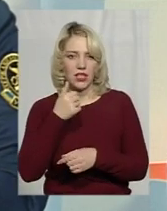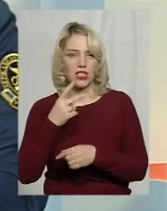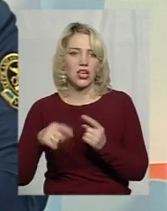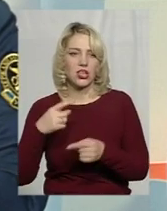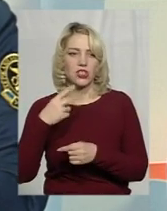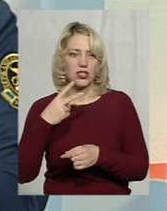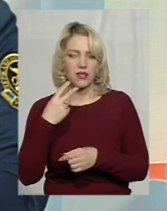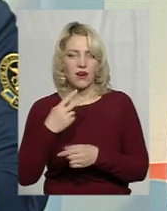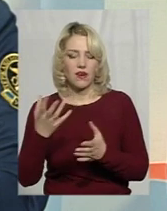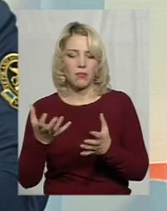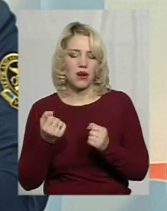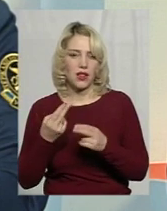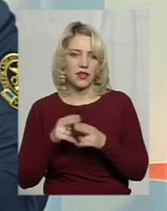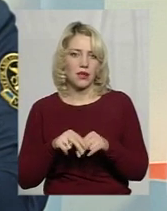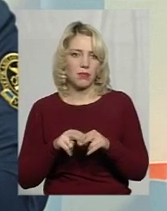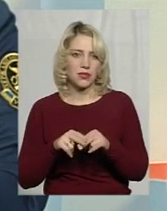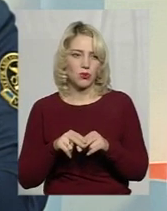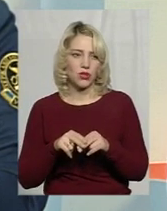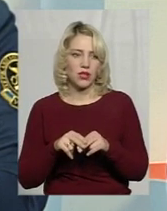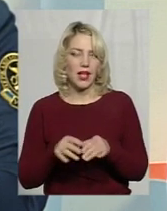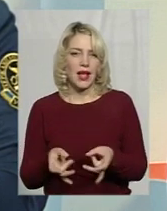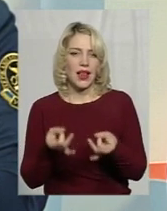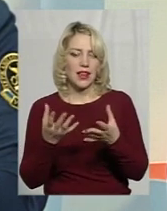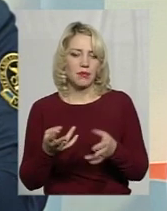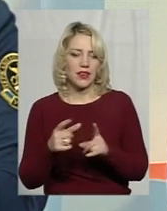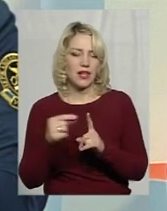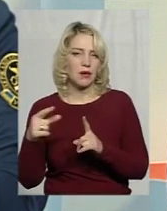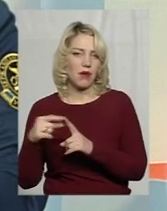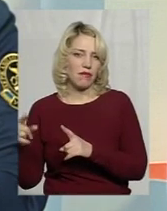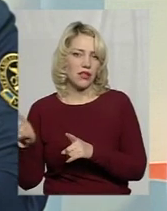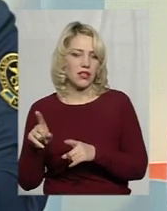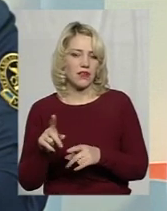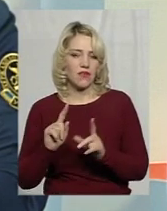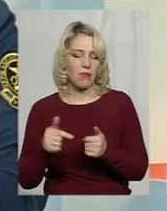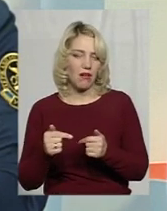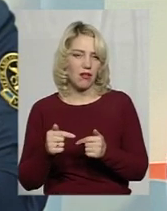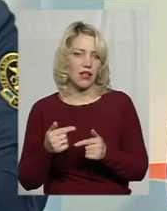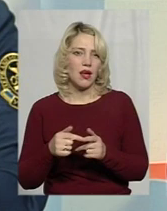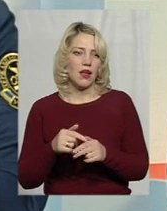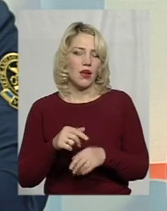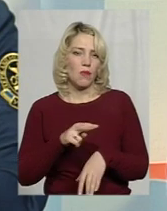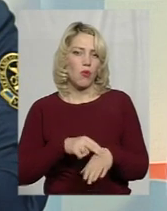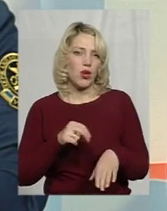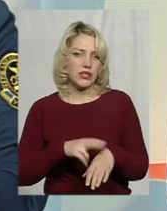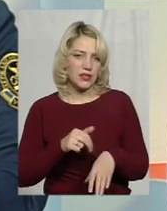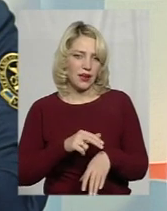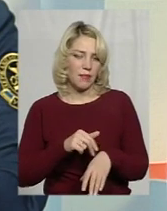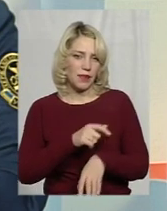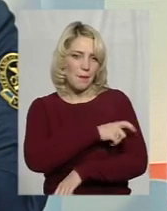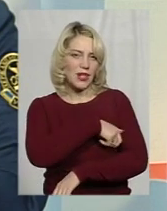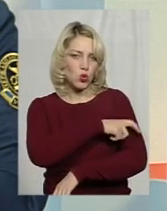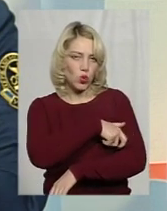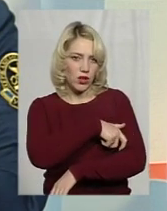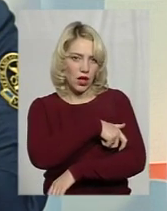техпаспорт, ну, скажімо, елементарні правила, ті, які вимагала патрульна поліція, це